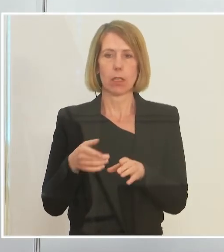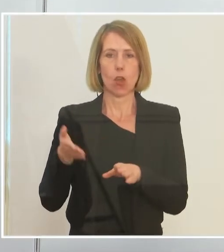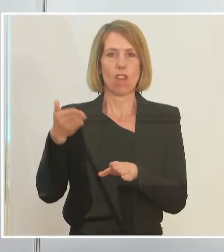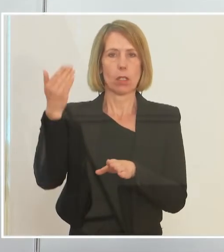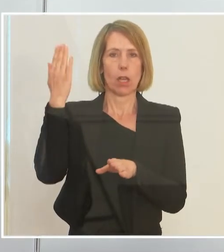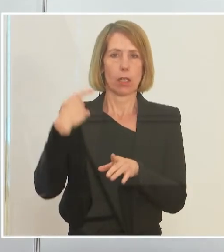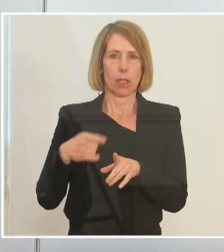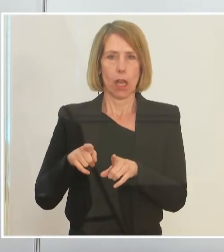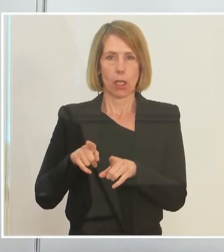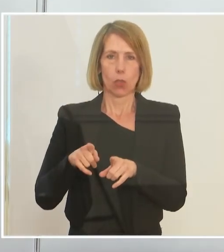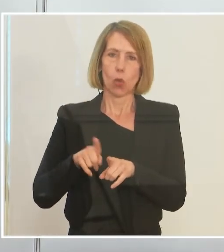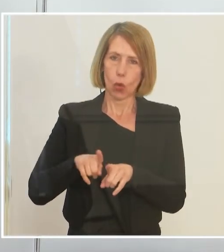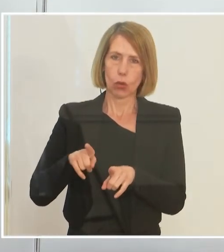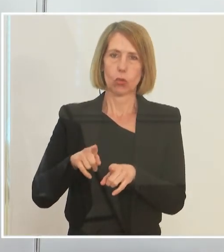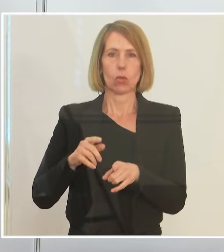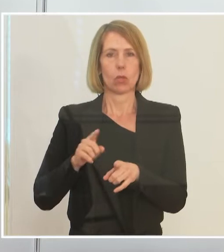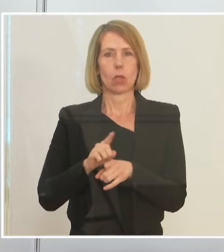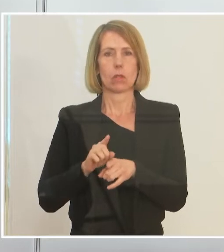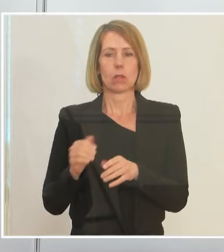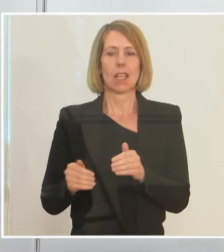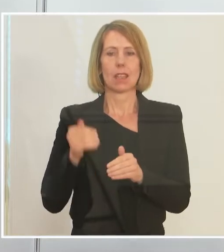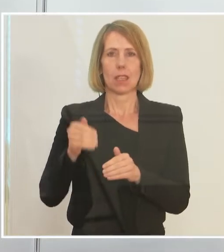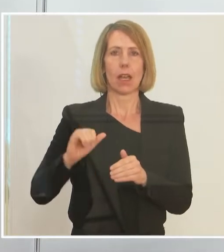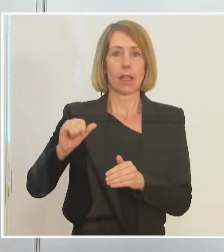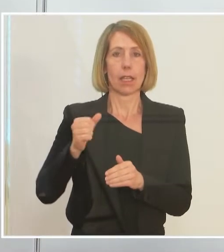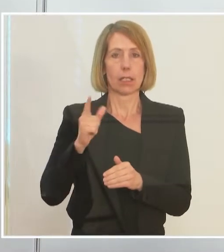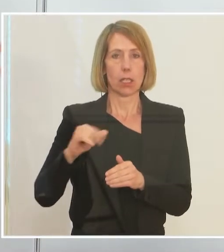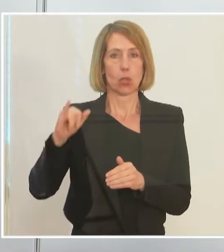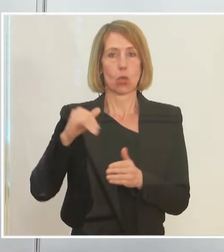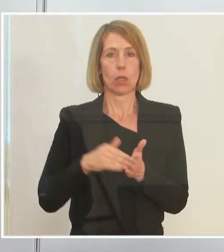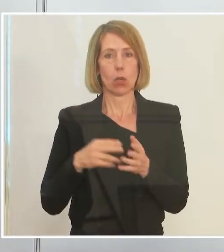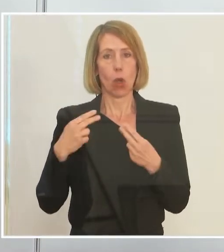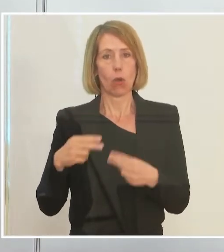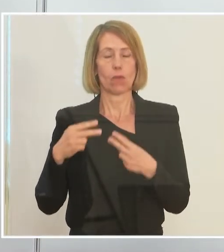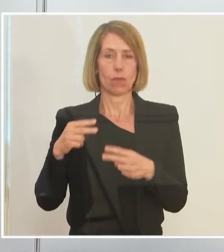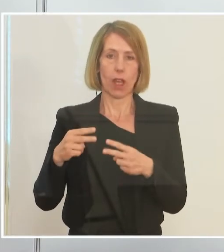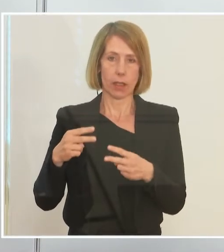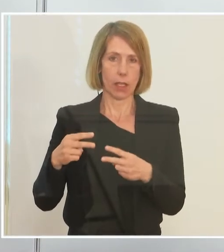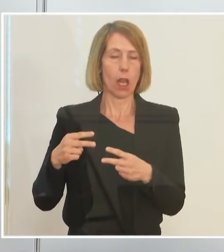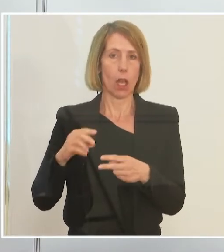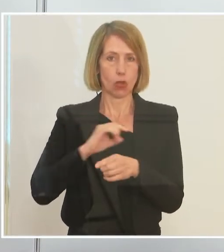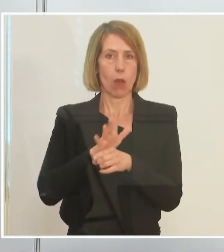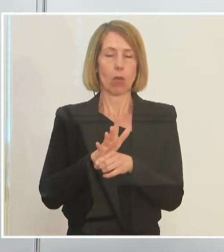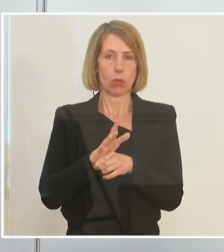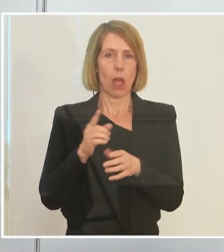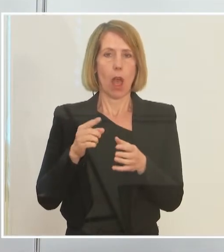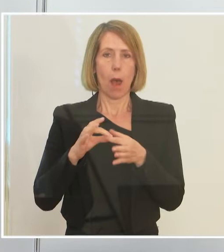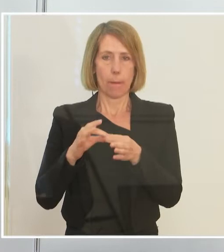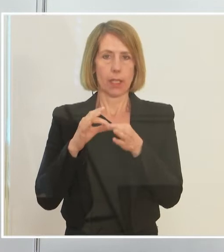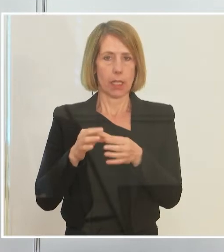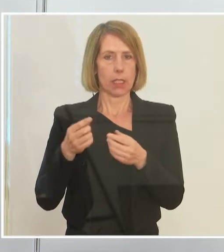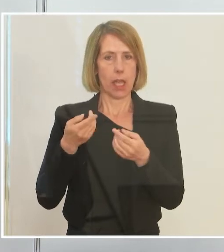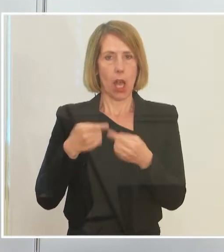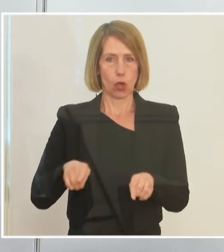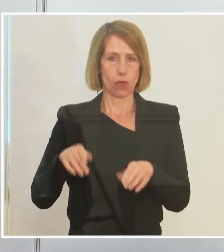Zeit nach dem 1. Juli eben einen Corona-bedingten Ausfall haben? Also ist es jetzt,